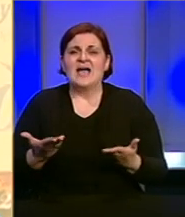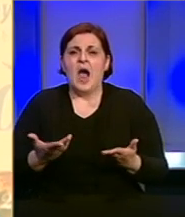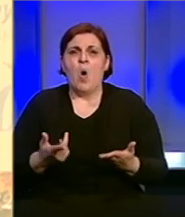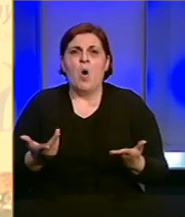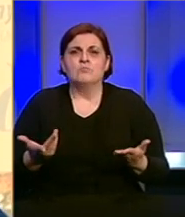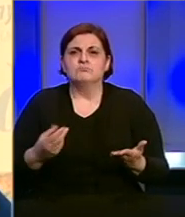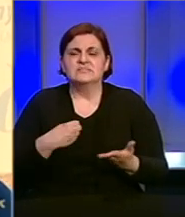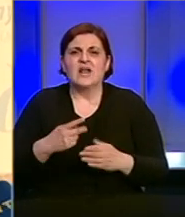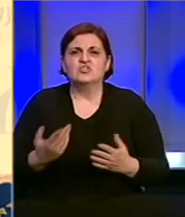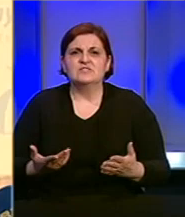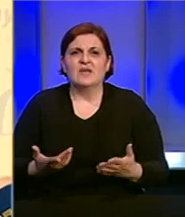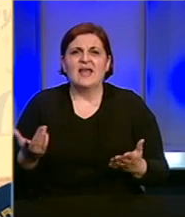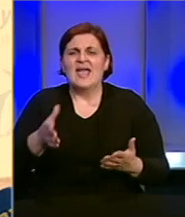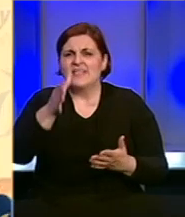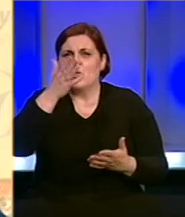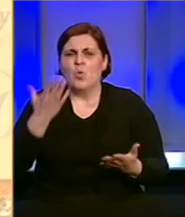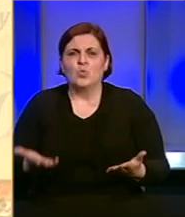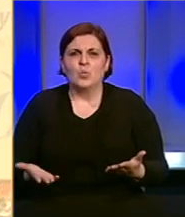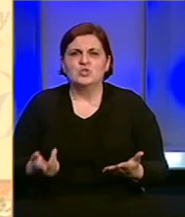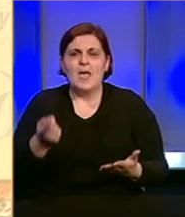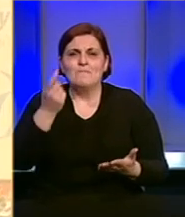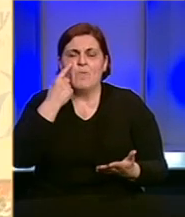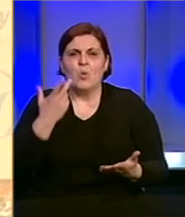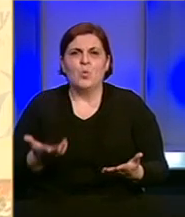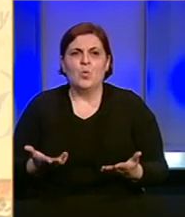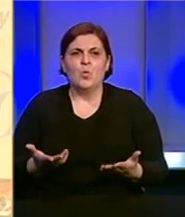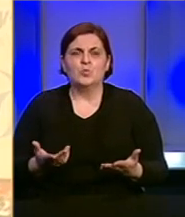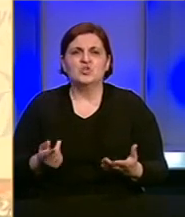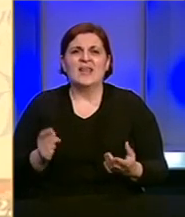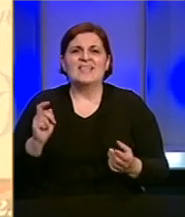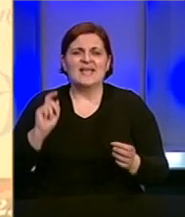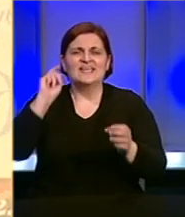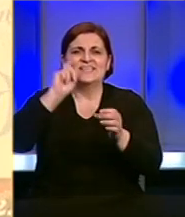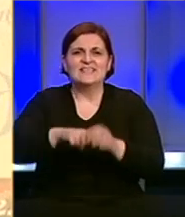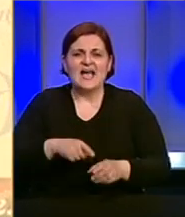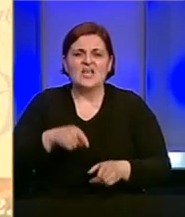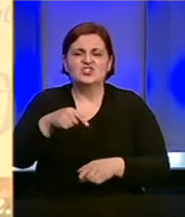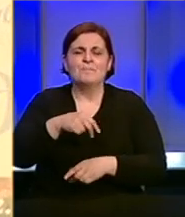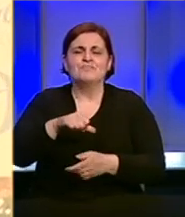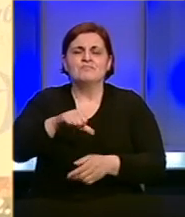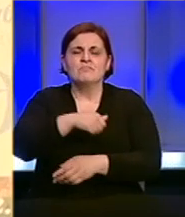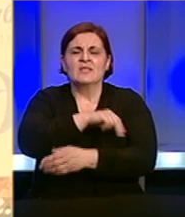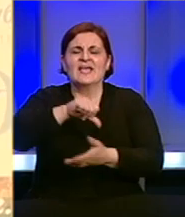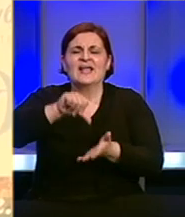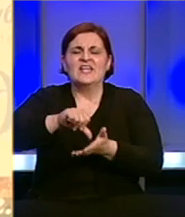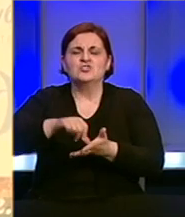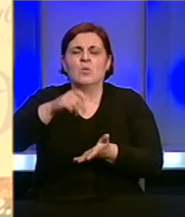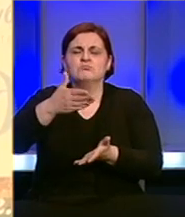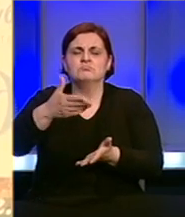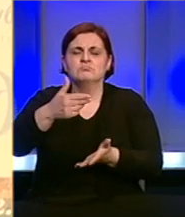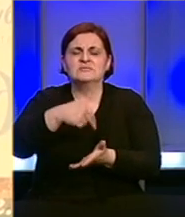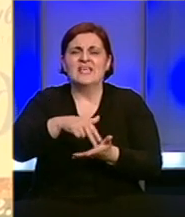takav ružan tretman, pokušan da se nakači kliničkom centru. Mjestu koje ima najviše izlječenih.